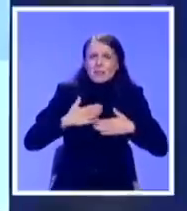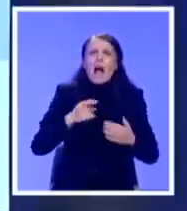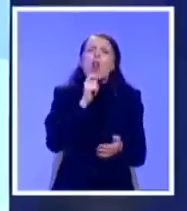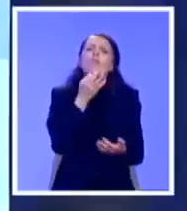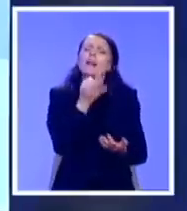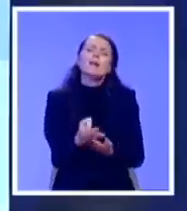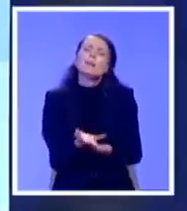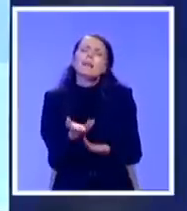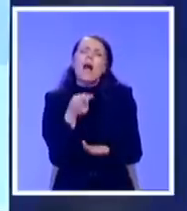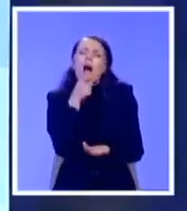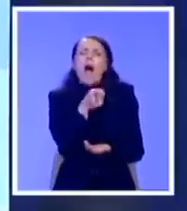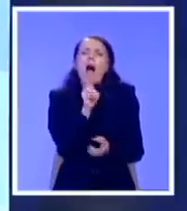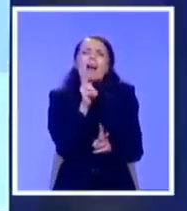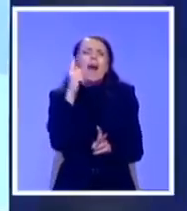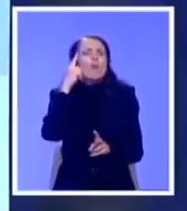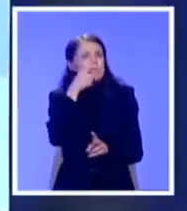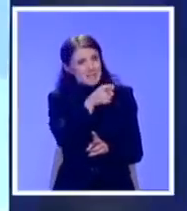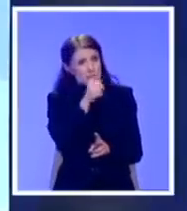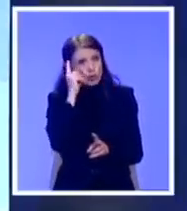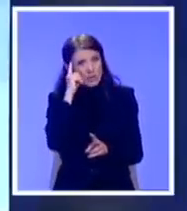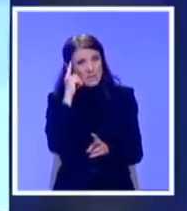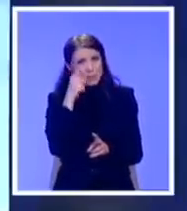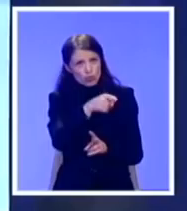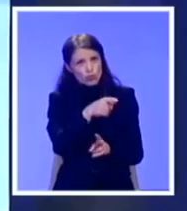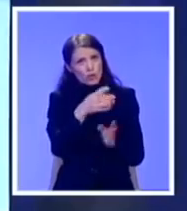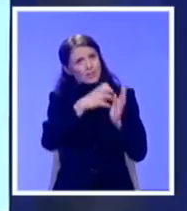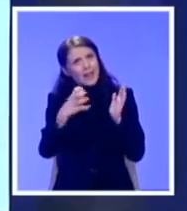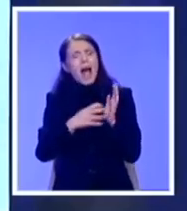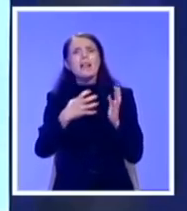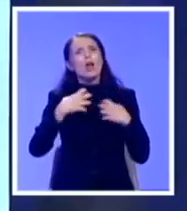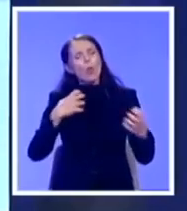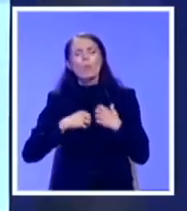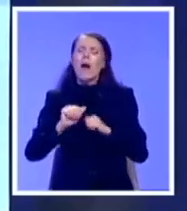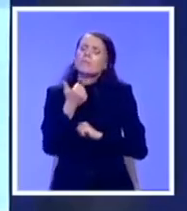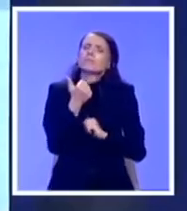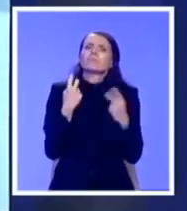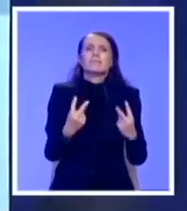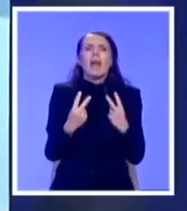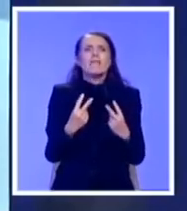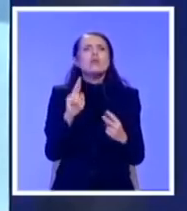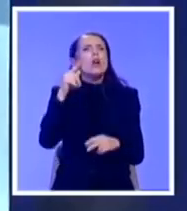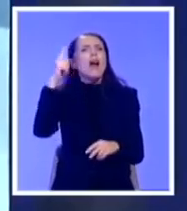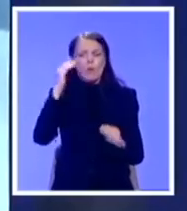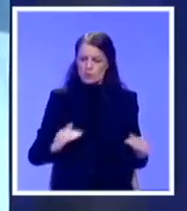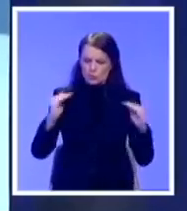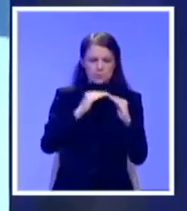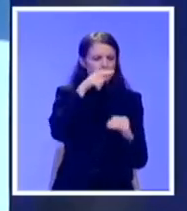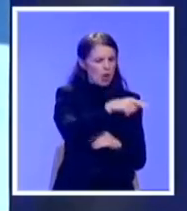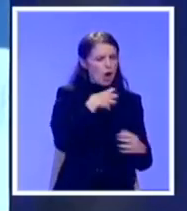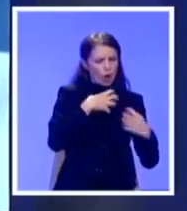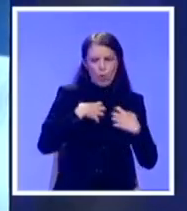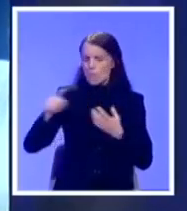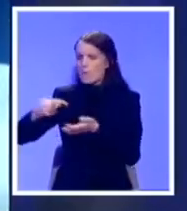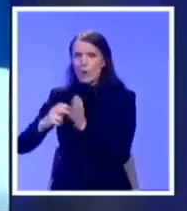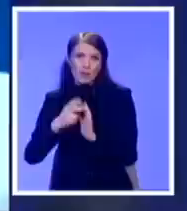kako mislite, kažete, će gluma i dalje biti prioritet u vašem životu? Kako mislite da uskladite glumu i politiku? Znate